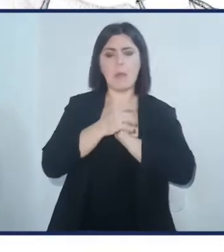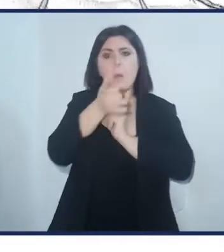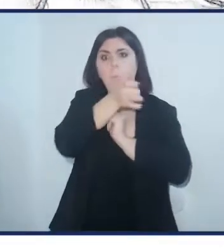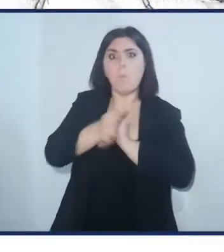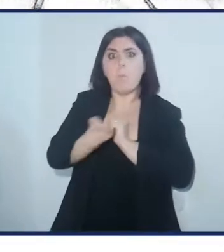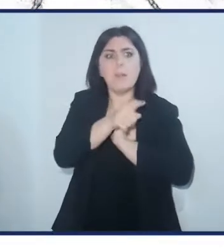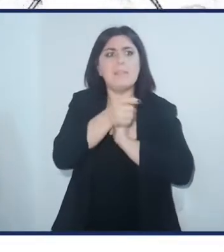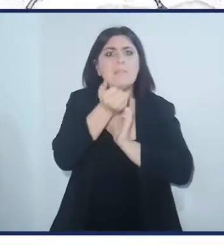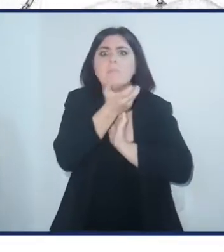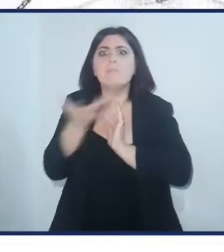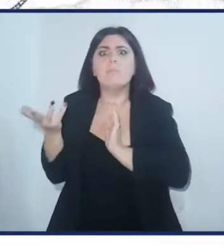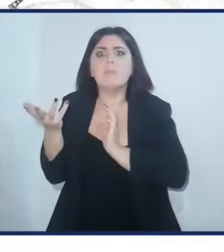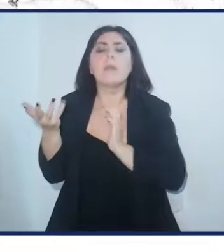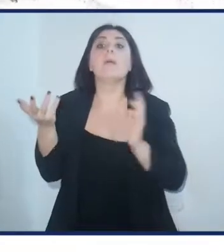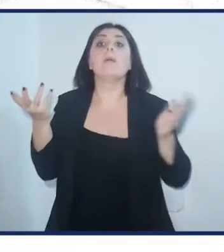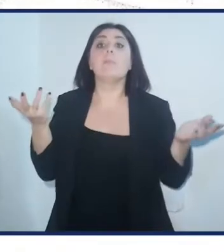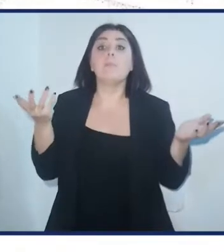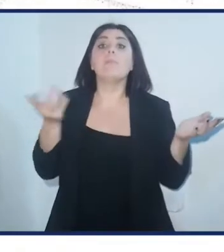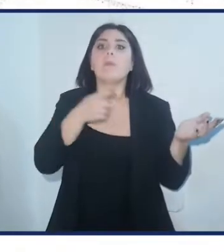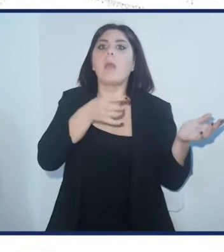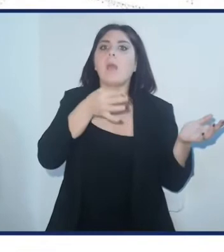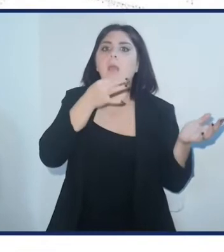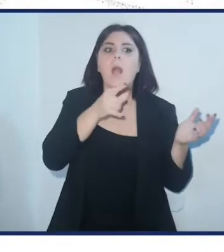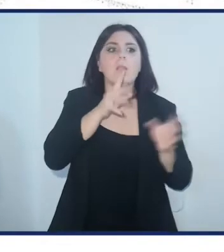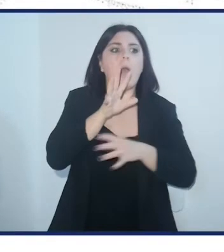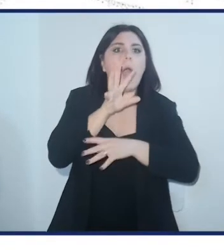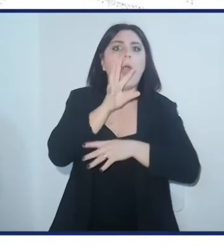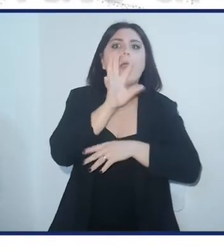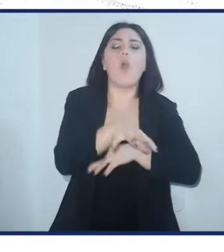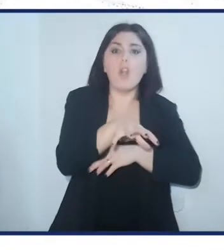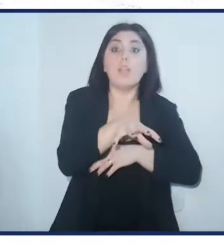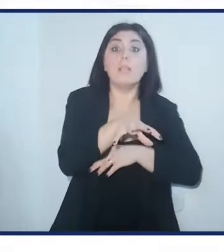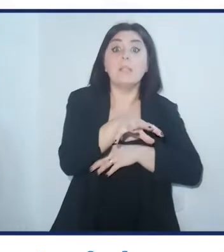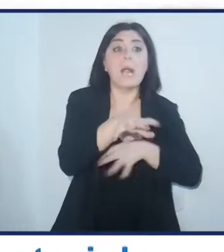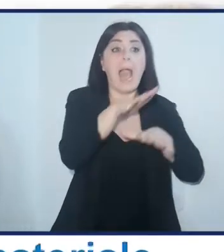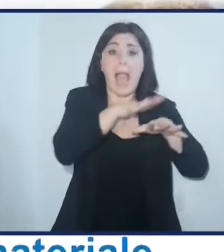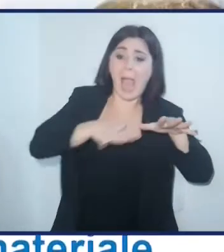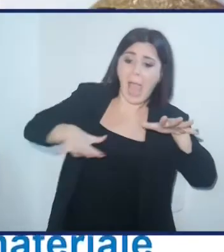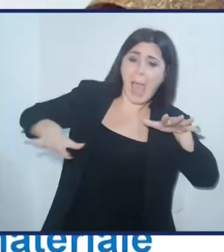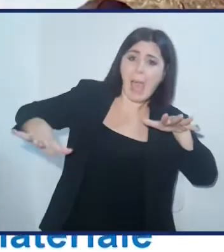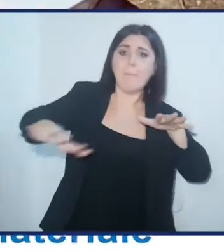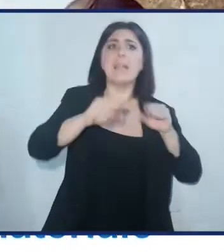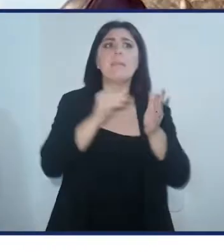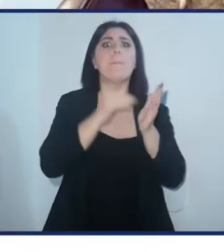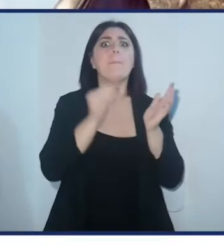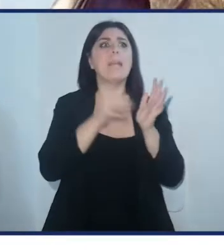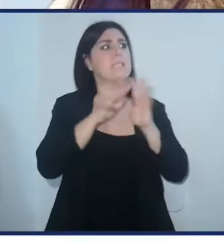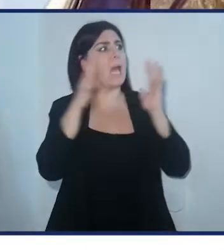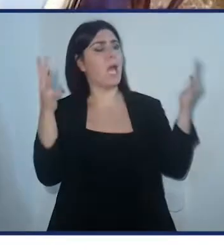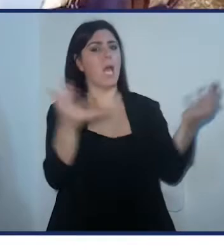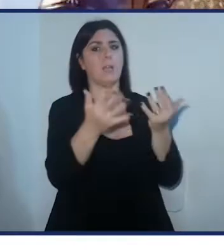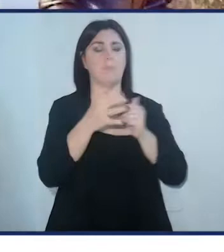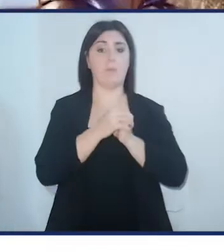perché sono così tanti? Perché sono stati in grado di colonizzare tutti gli ambienti presenti sulla terra.